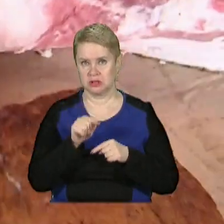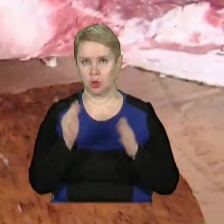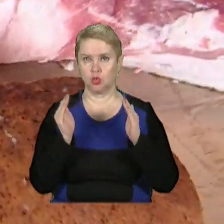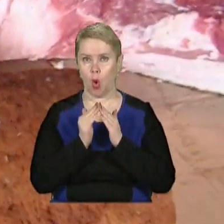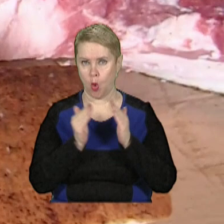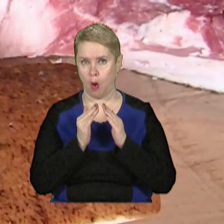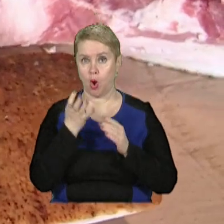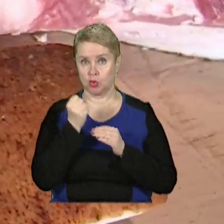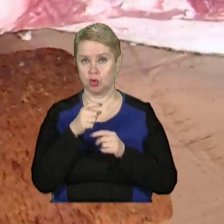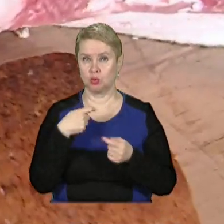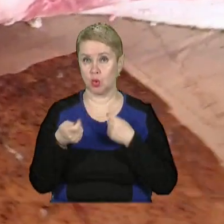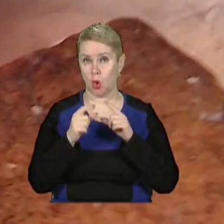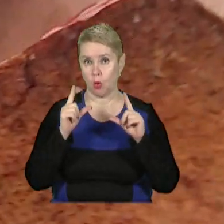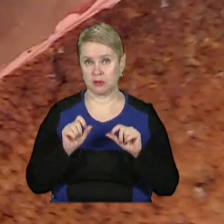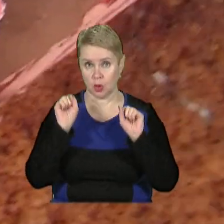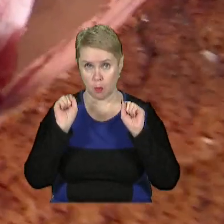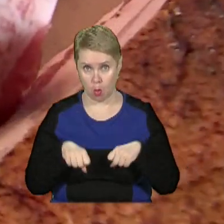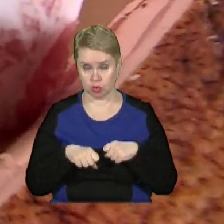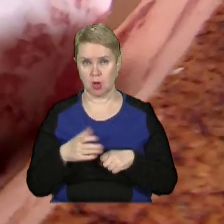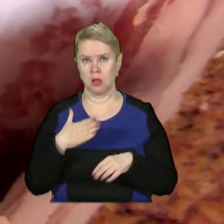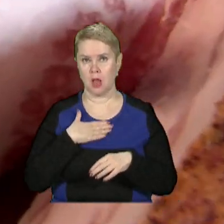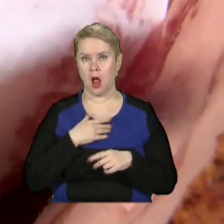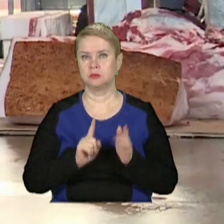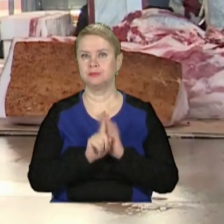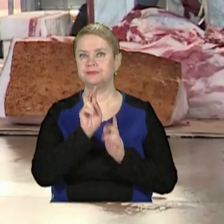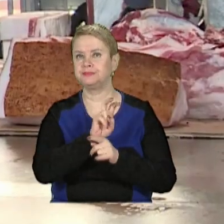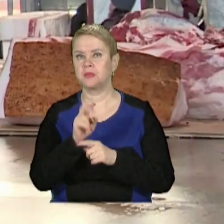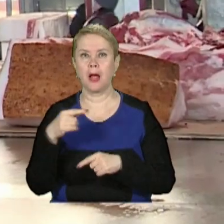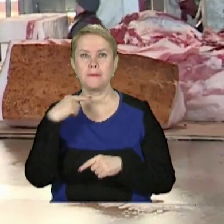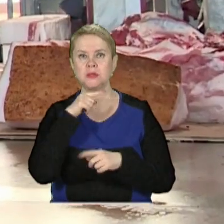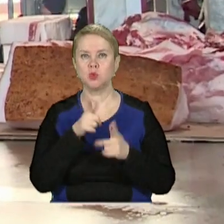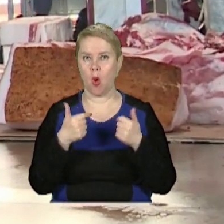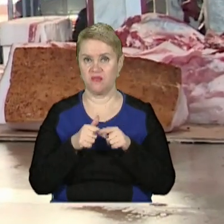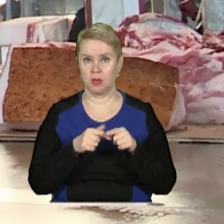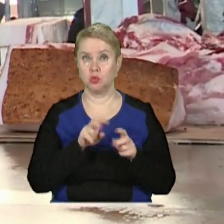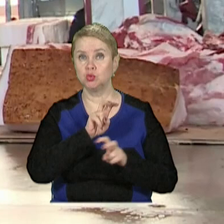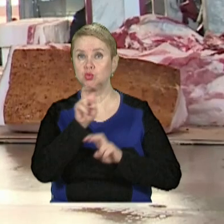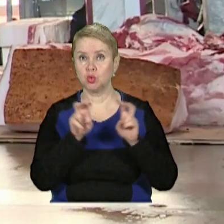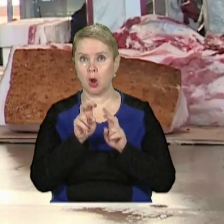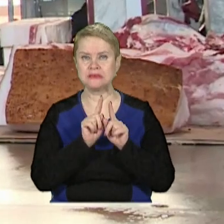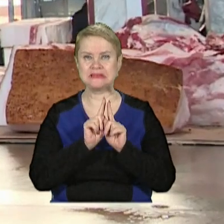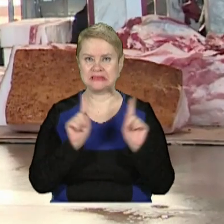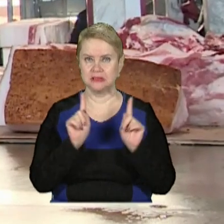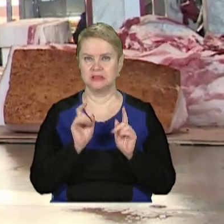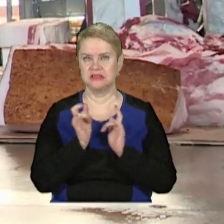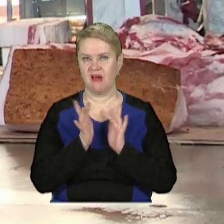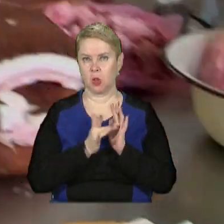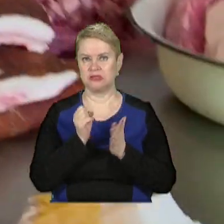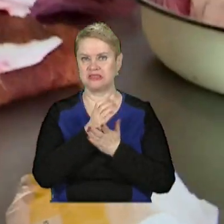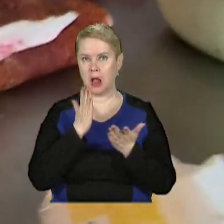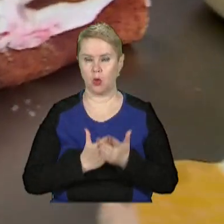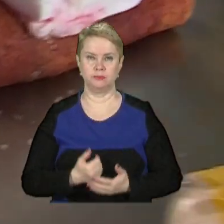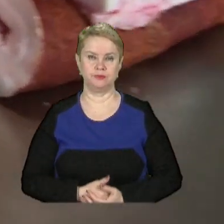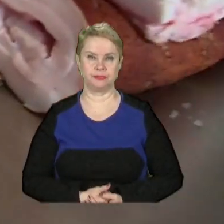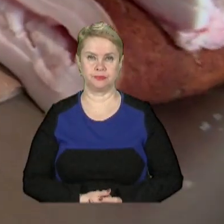домашні та ще й сторгуватися можна. Наш рейд розпочинаємо з м'ясного відділу та шукаємо ідеальне святкове сало.